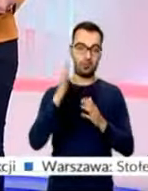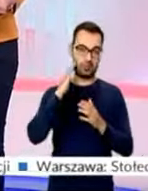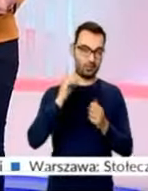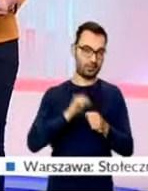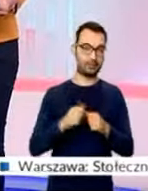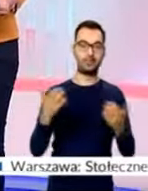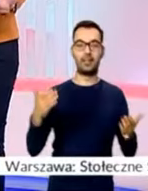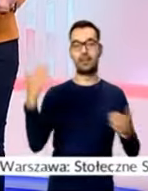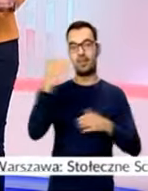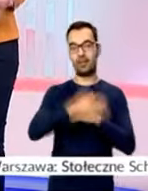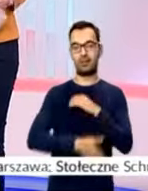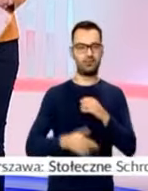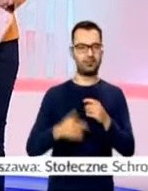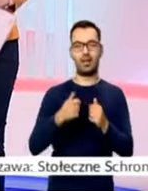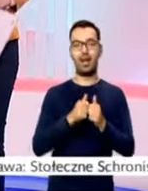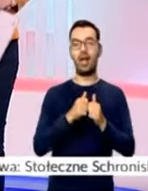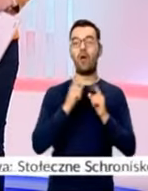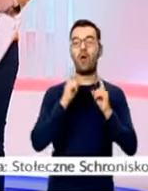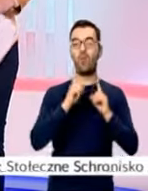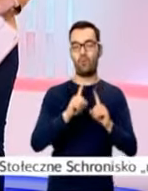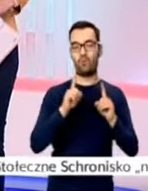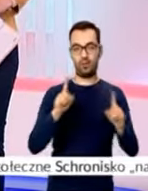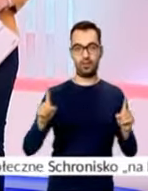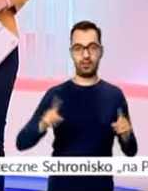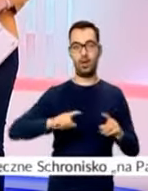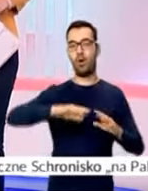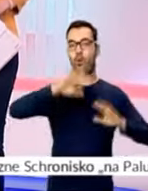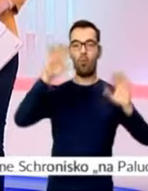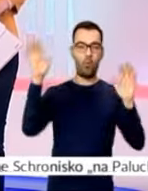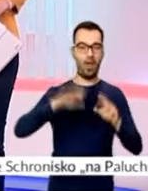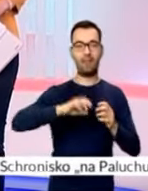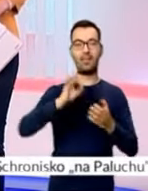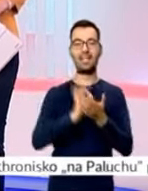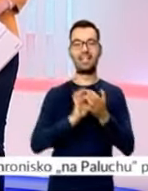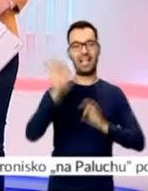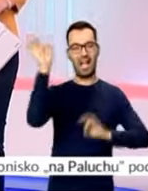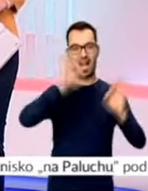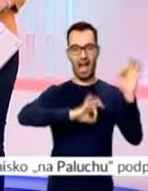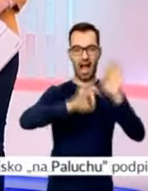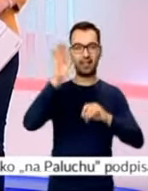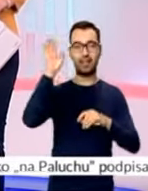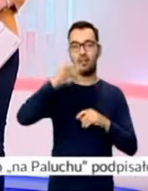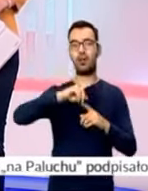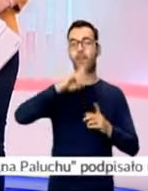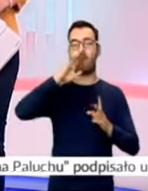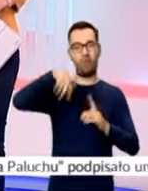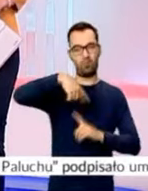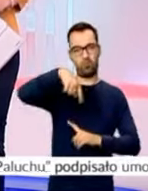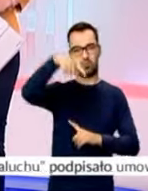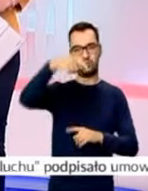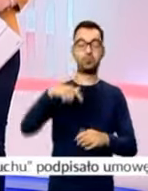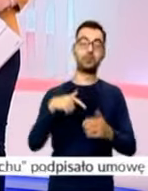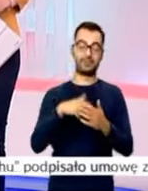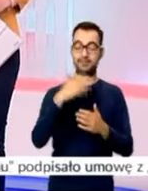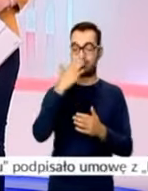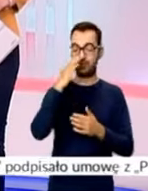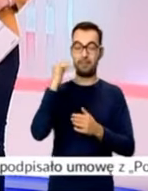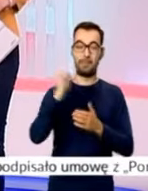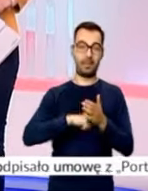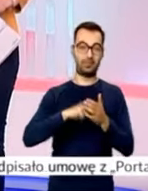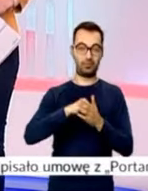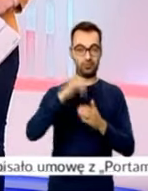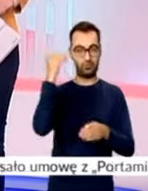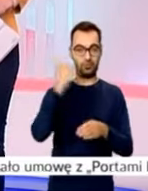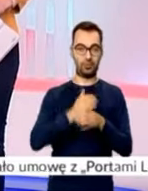A na koniec jeszcze apel o ostrożność. Ulewy grata nawet trąba powietrzna. Tak może wyglądać noc na Mazowszu. Instytut